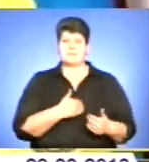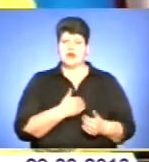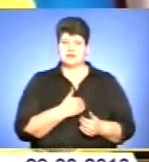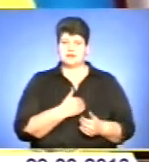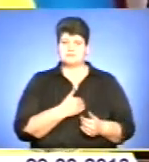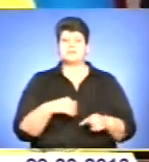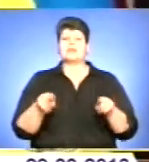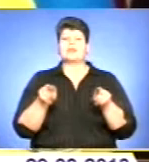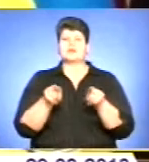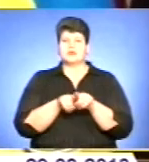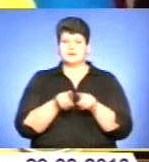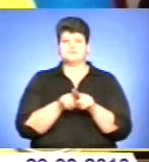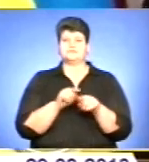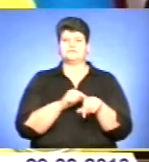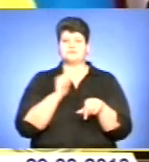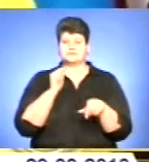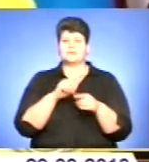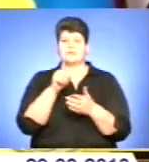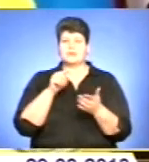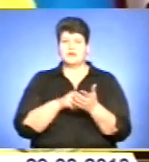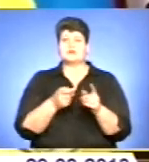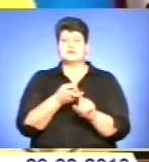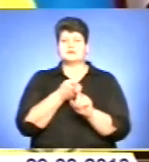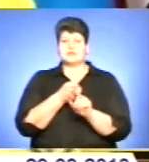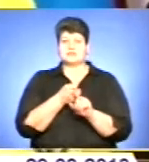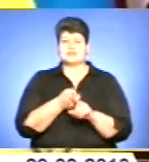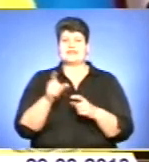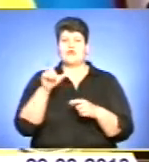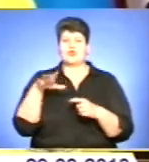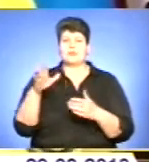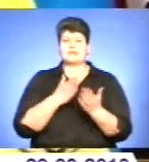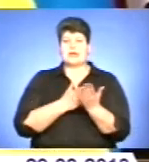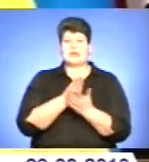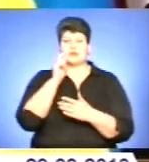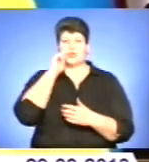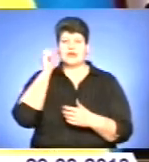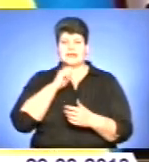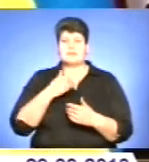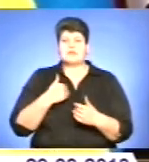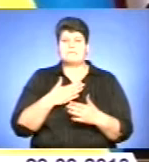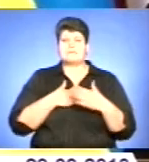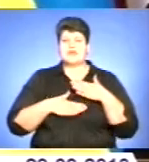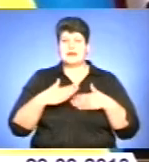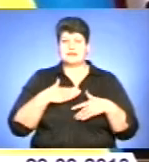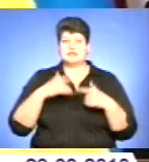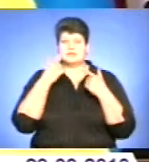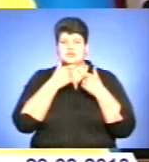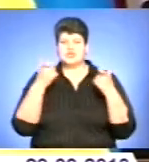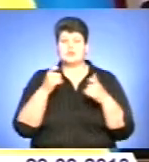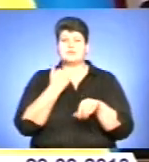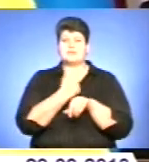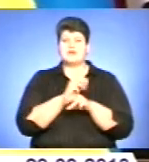зв'язані з європейською інтеграцією України. Мені дуже приємно відповідати, що прем'єр-міністр